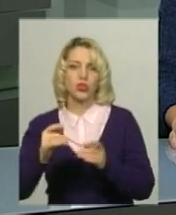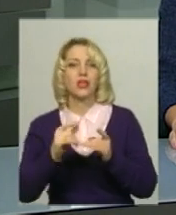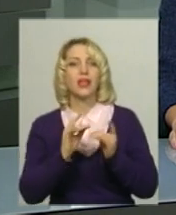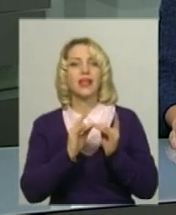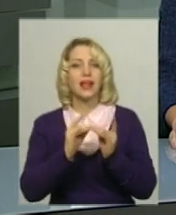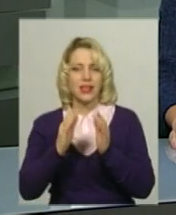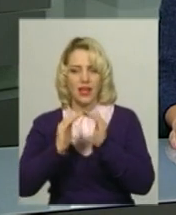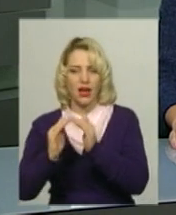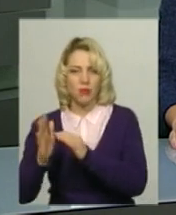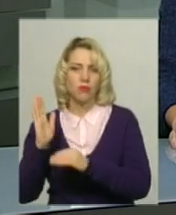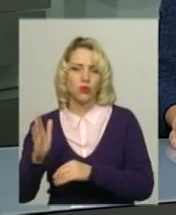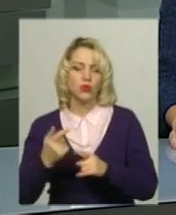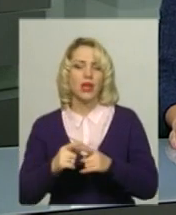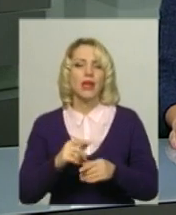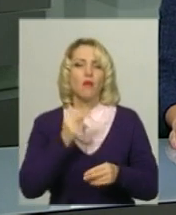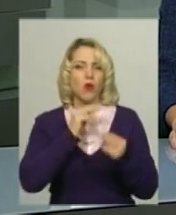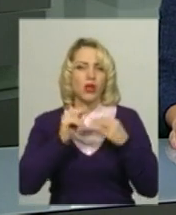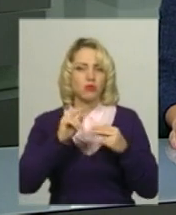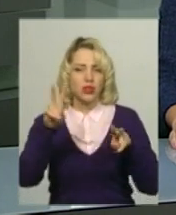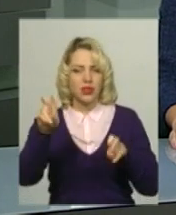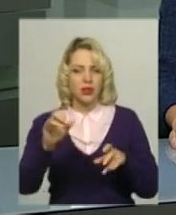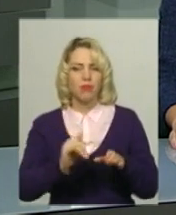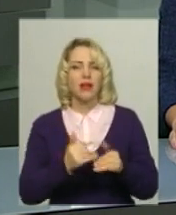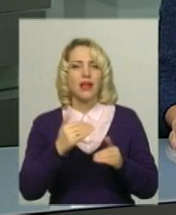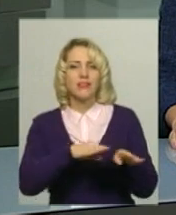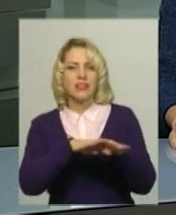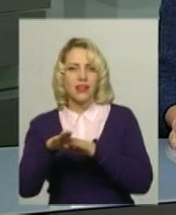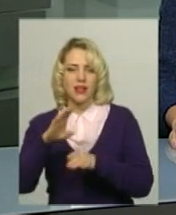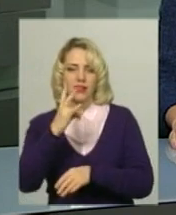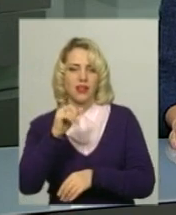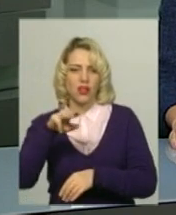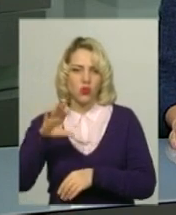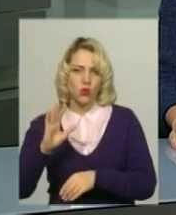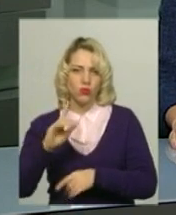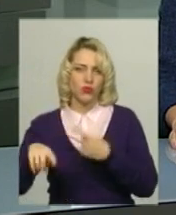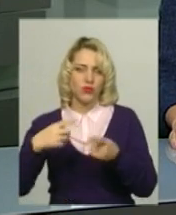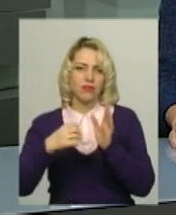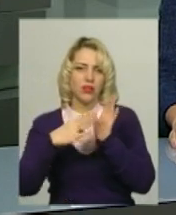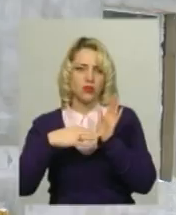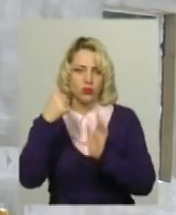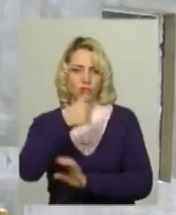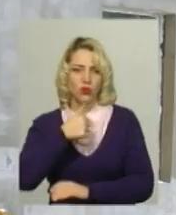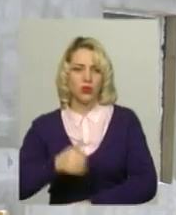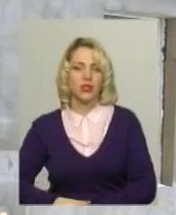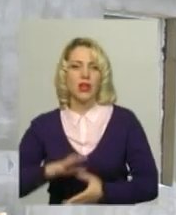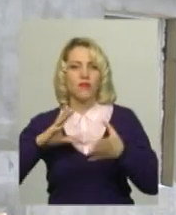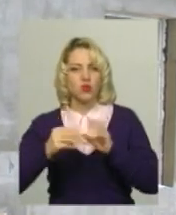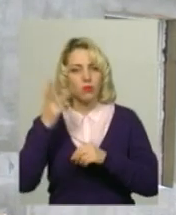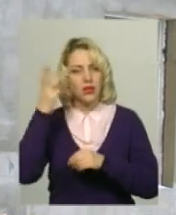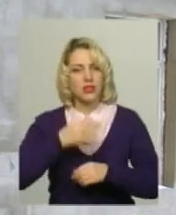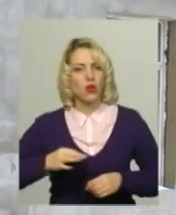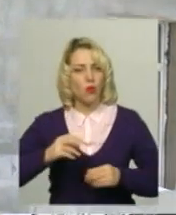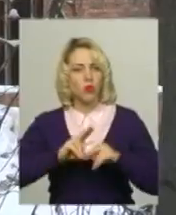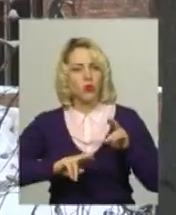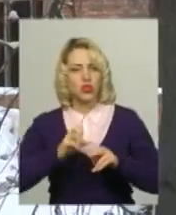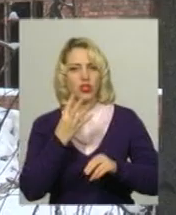який відповідає стандартам НАТО. Їх зведення планують завершити у другому кварталі 2019 року. Всього у Хмельницькій області